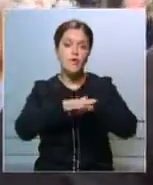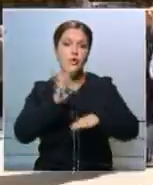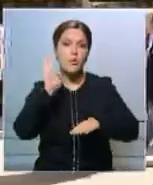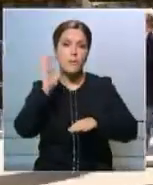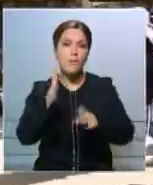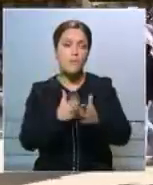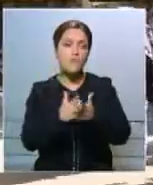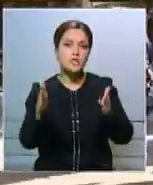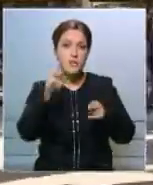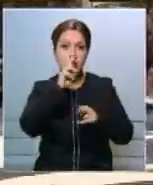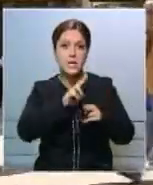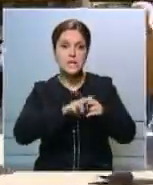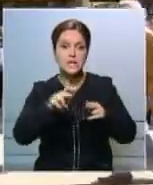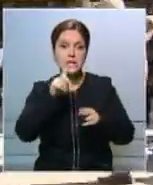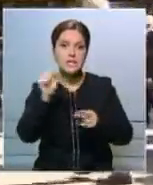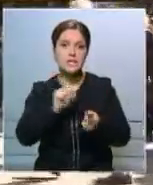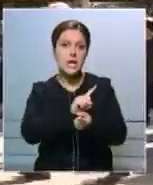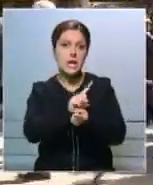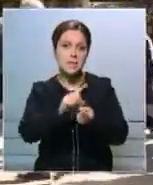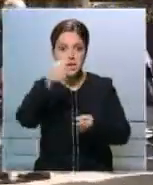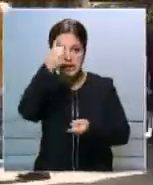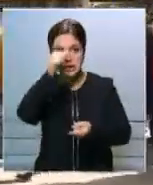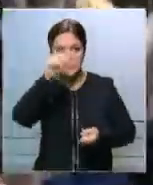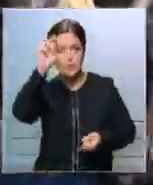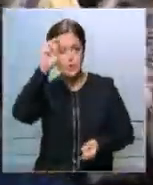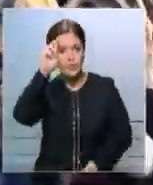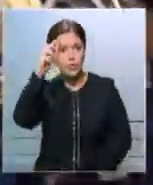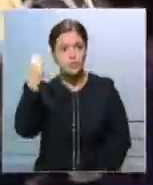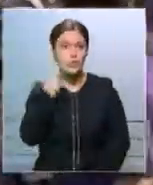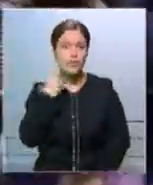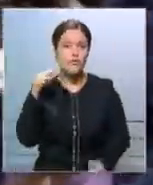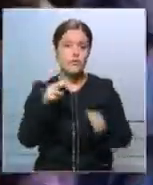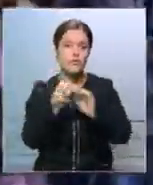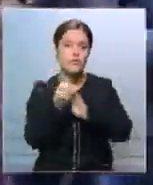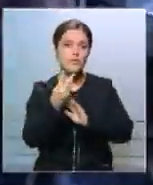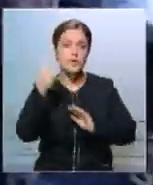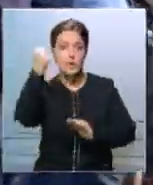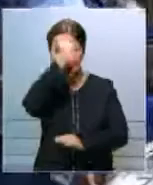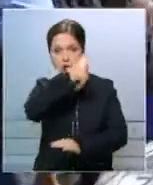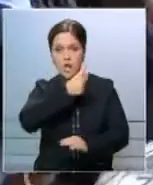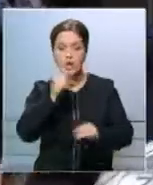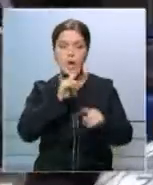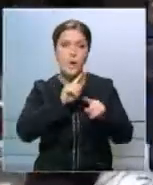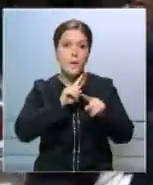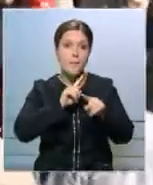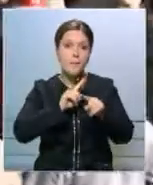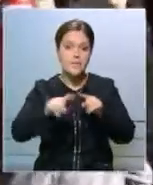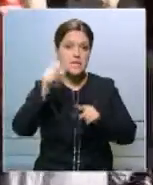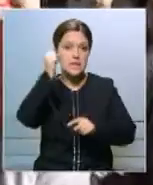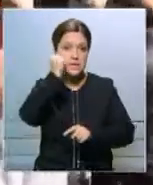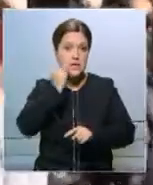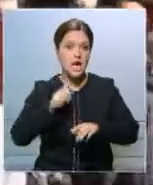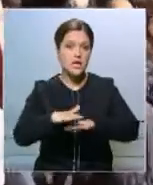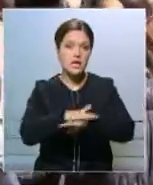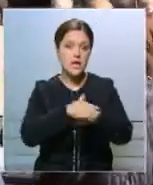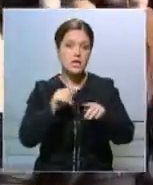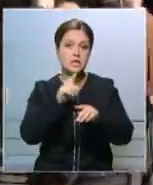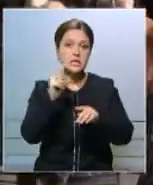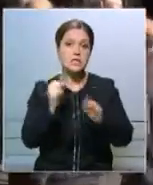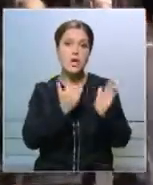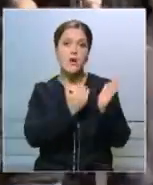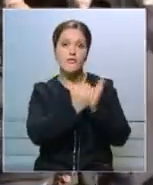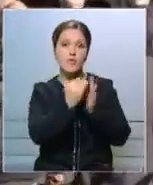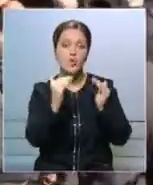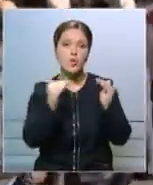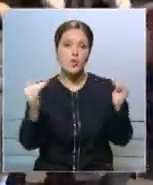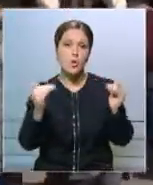фонды несут большие потери из-за реструктуризации Греции, госдолга в 2012 году, быстрого старения нации, а также из-за высокого